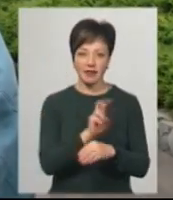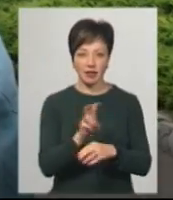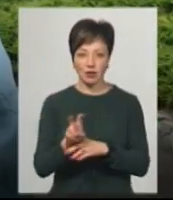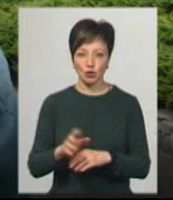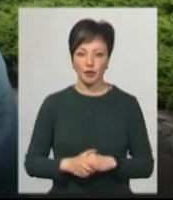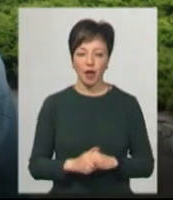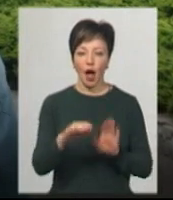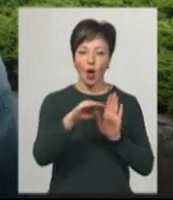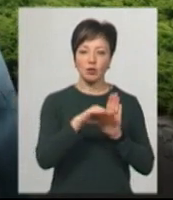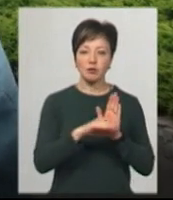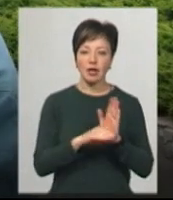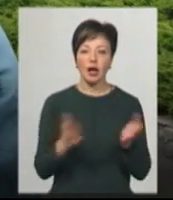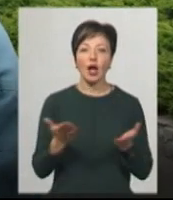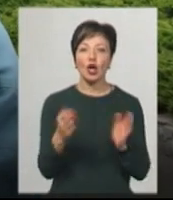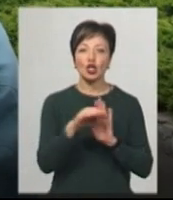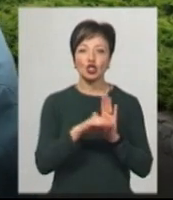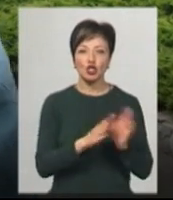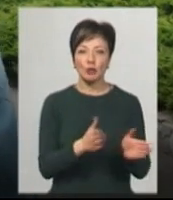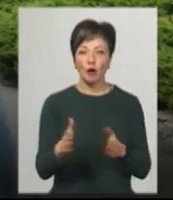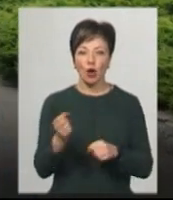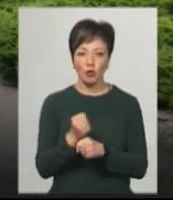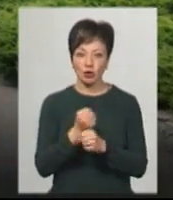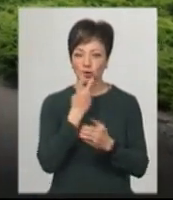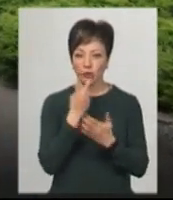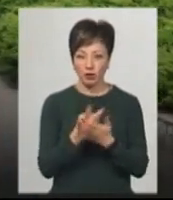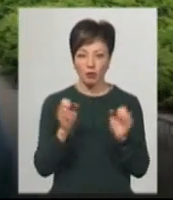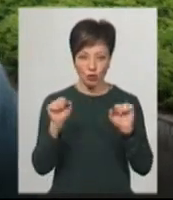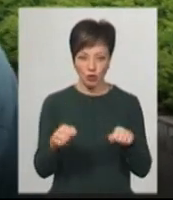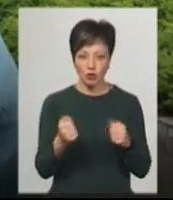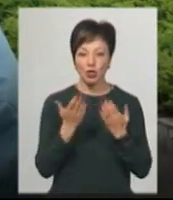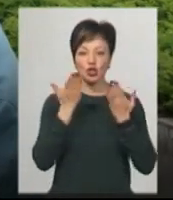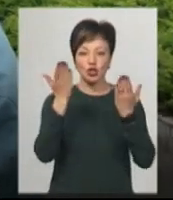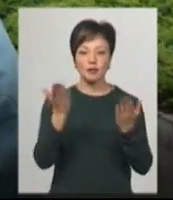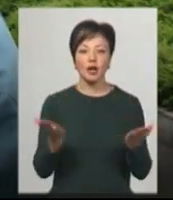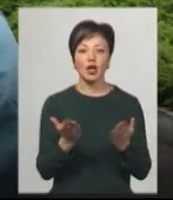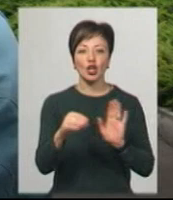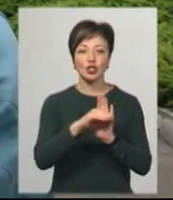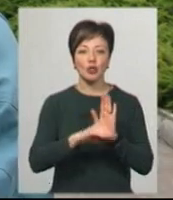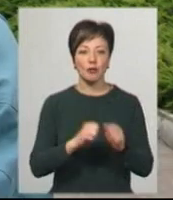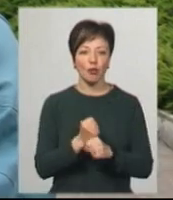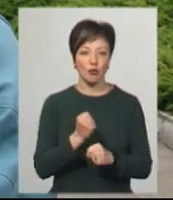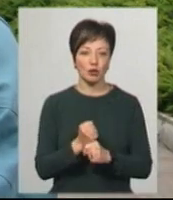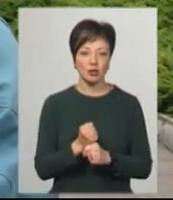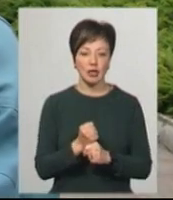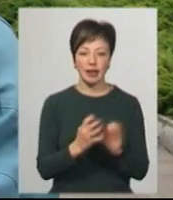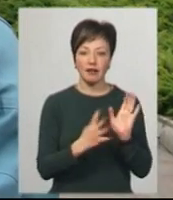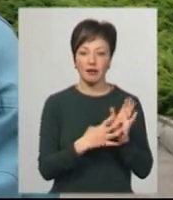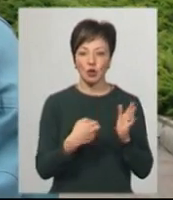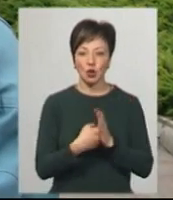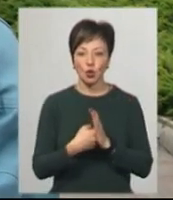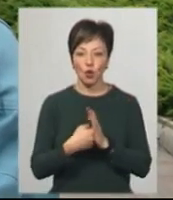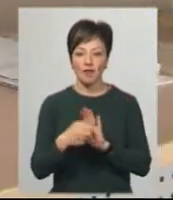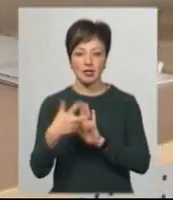Розписання, який там режим роботи. Почитайте, будь ласка, от ви можете з боку, який режим роботи? З 9 до